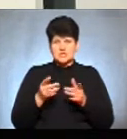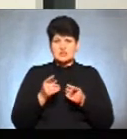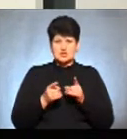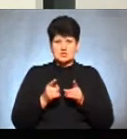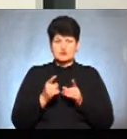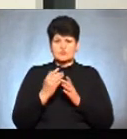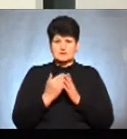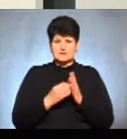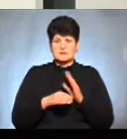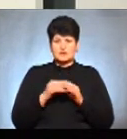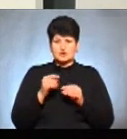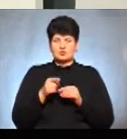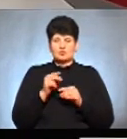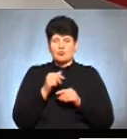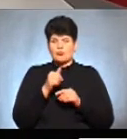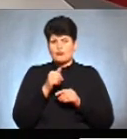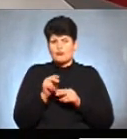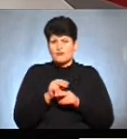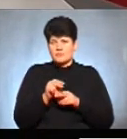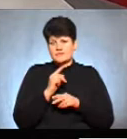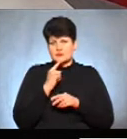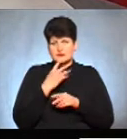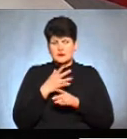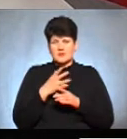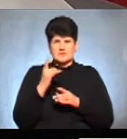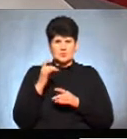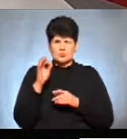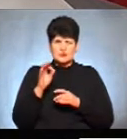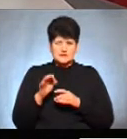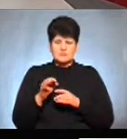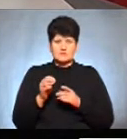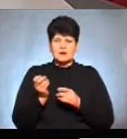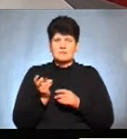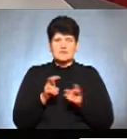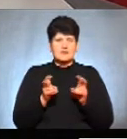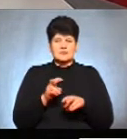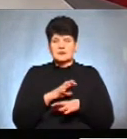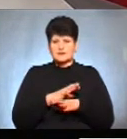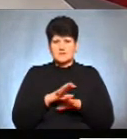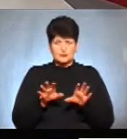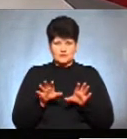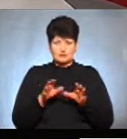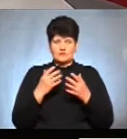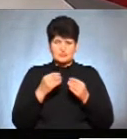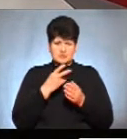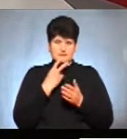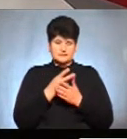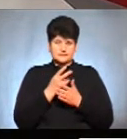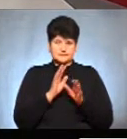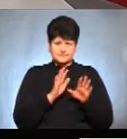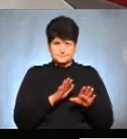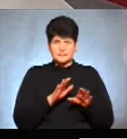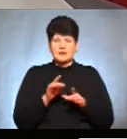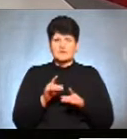виборців, то тут поправляти складно. Але я сподіваюся, що так стопроцентні явки, знову, напевно, не буде, бо вже тенденції показують, то